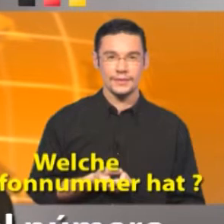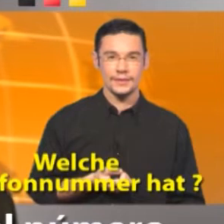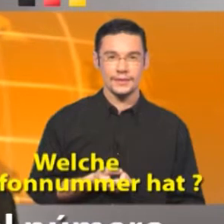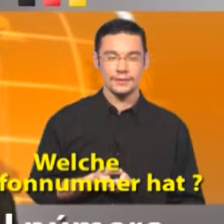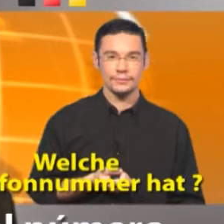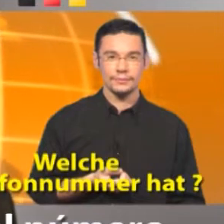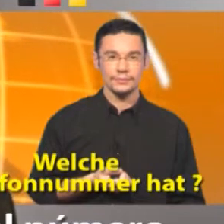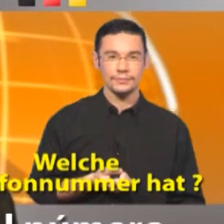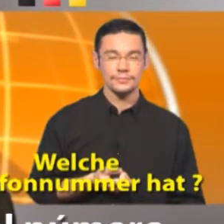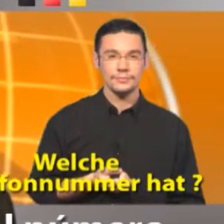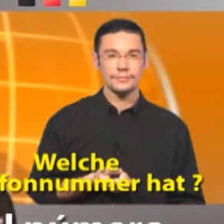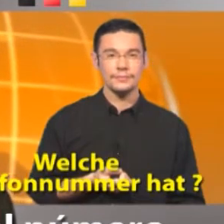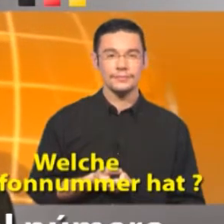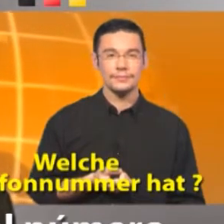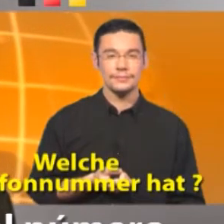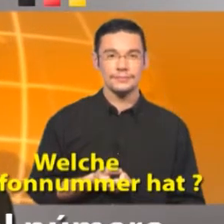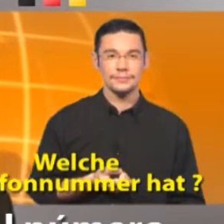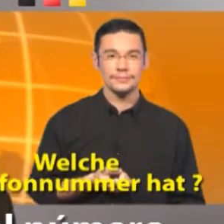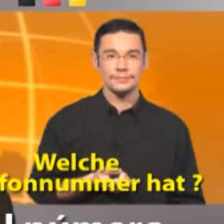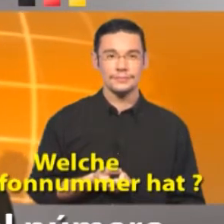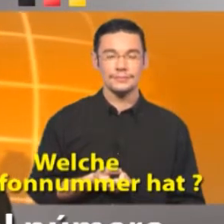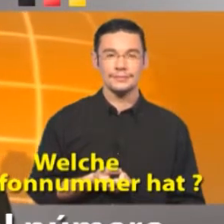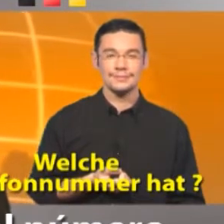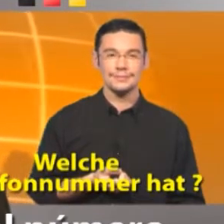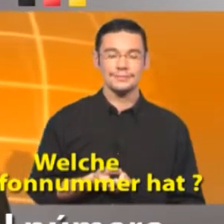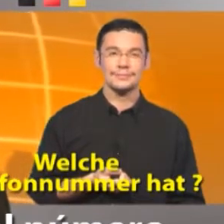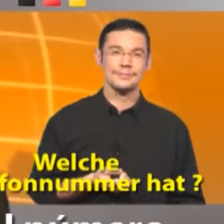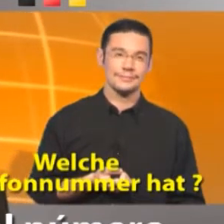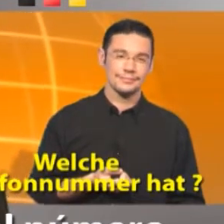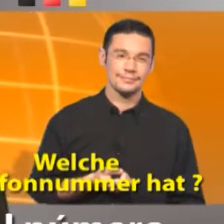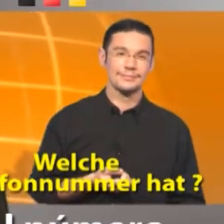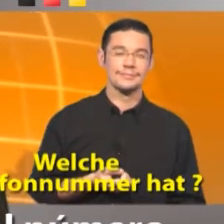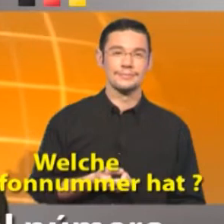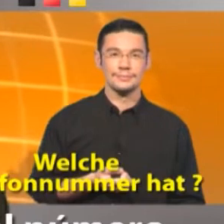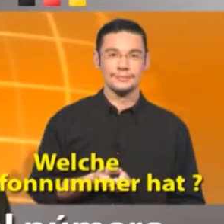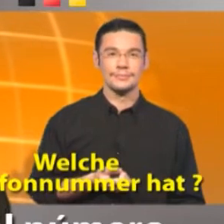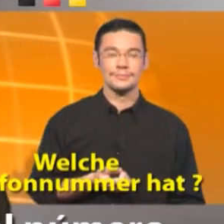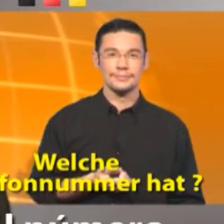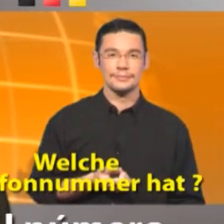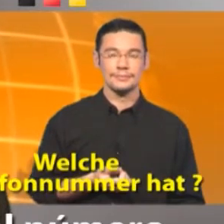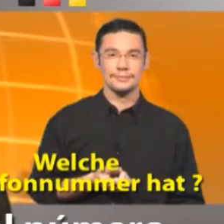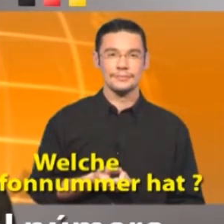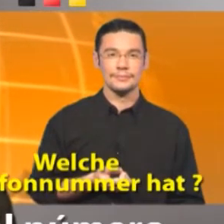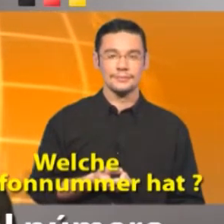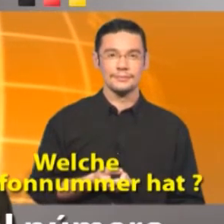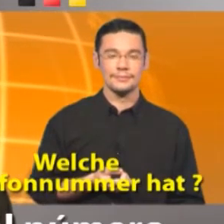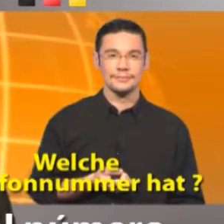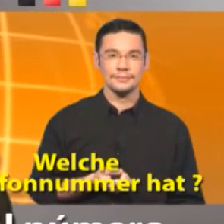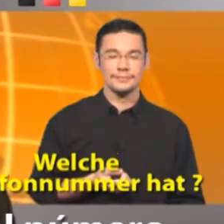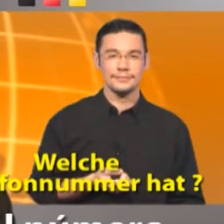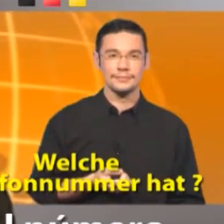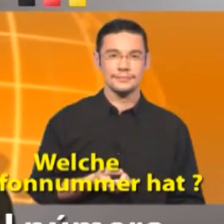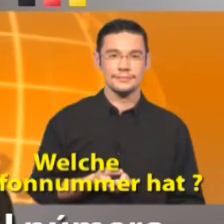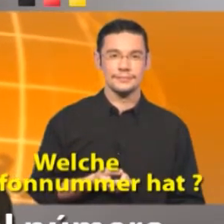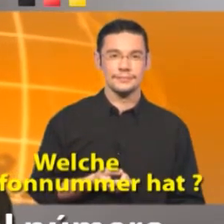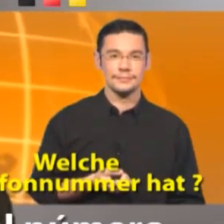Qual es el Número telefónico de... Qual es el